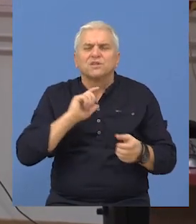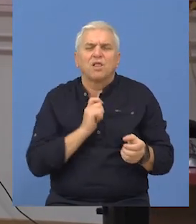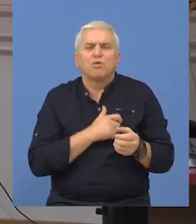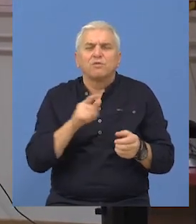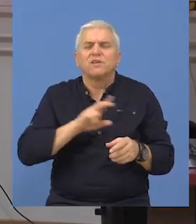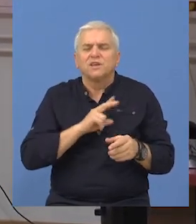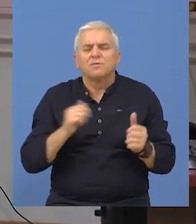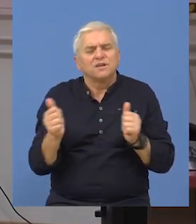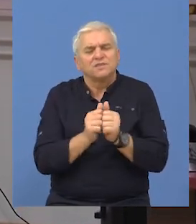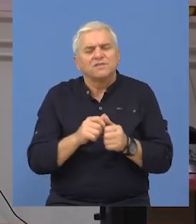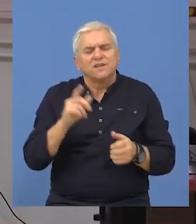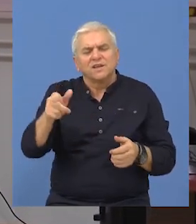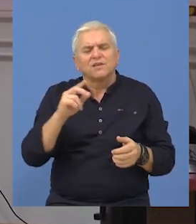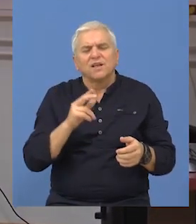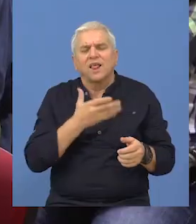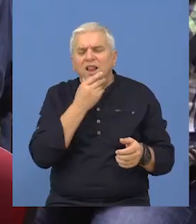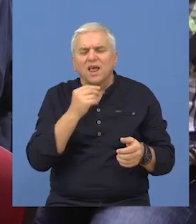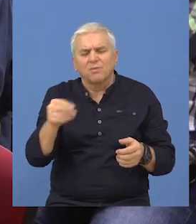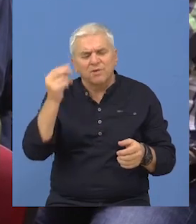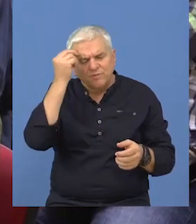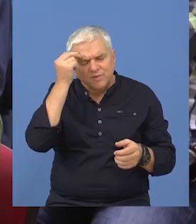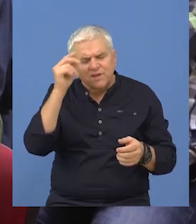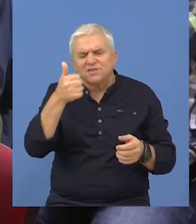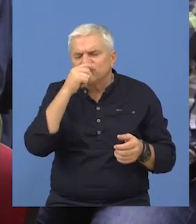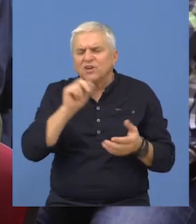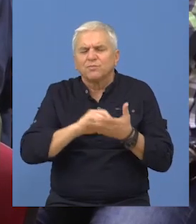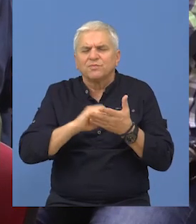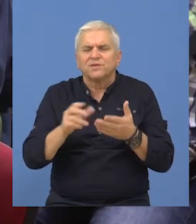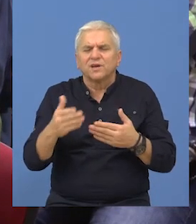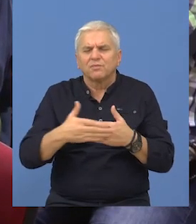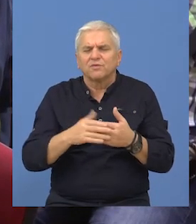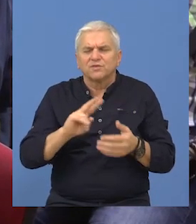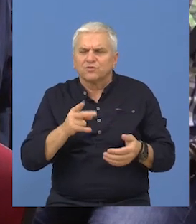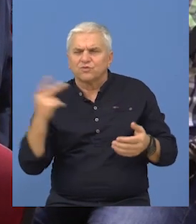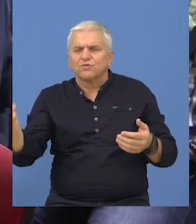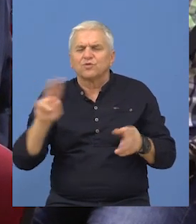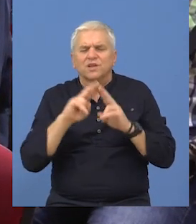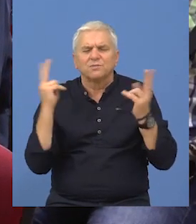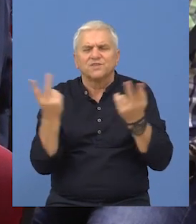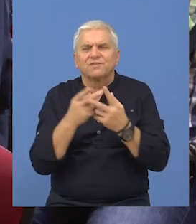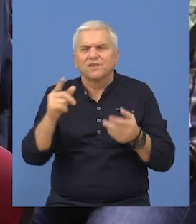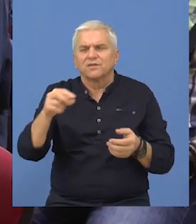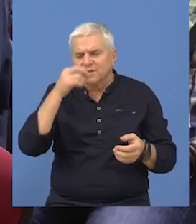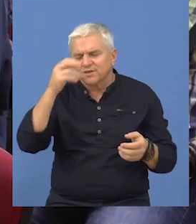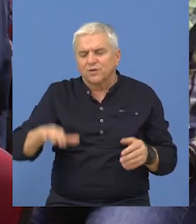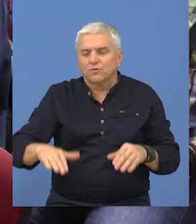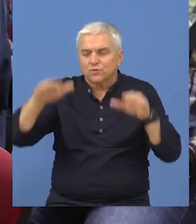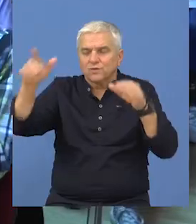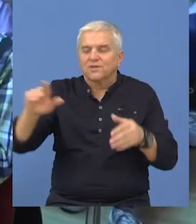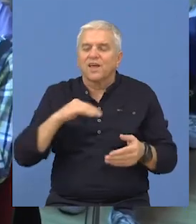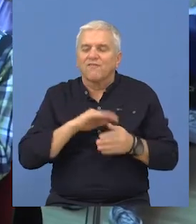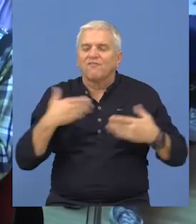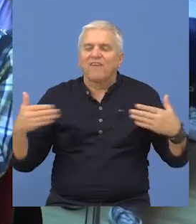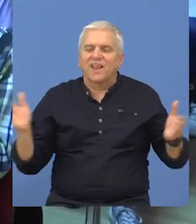toga imaju i stvarno zavidnu introspekciju prema sebi, drugima i svetu, što je za njihov uzra za